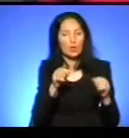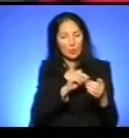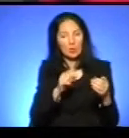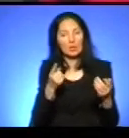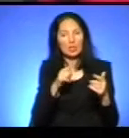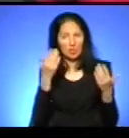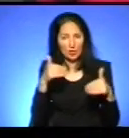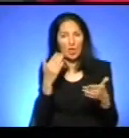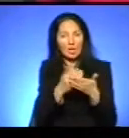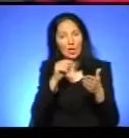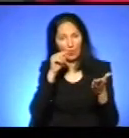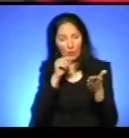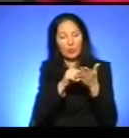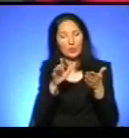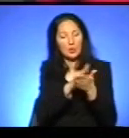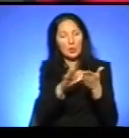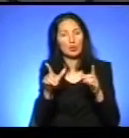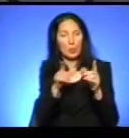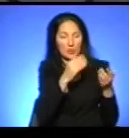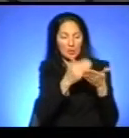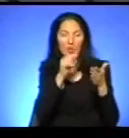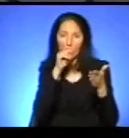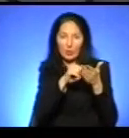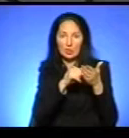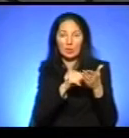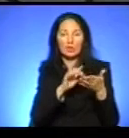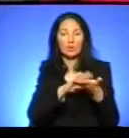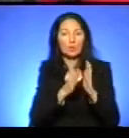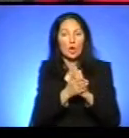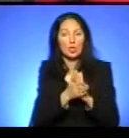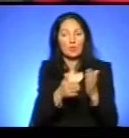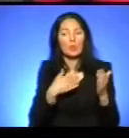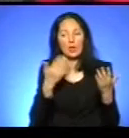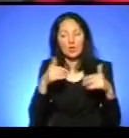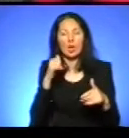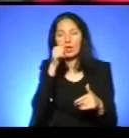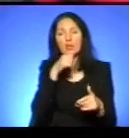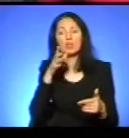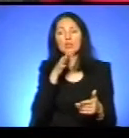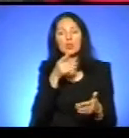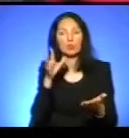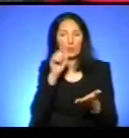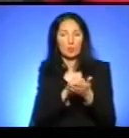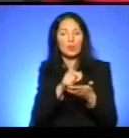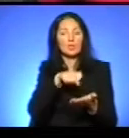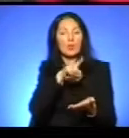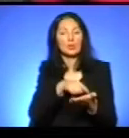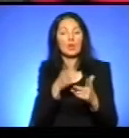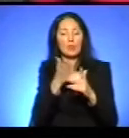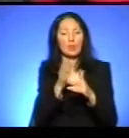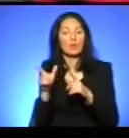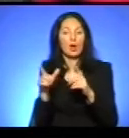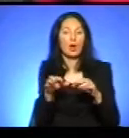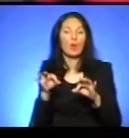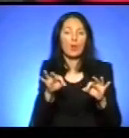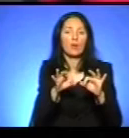вписаний? Ви маєте таку інформацію? Ну, повторююся, ми вже рік часу займаємося питанням пільгового перевезення учасників бойових